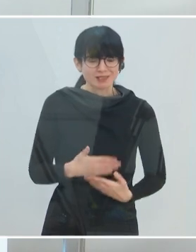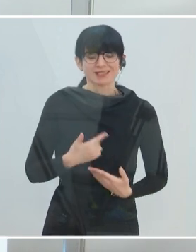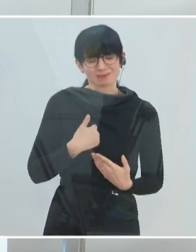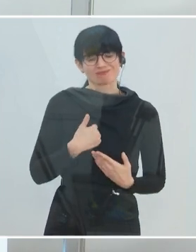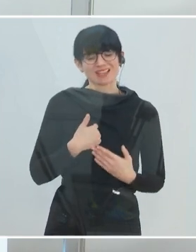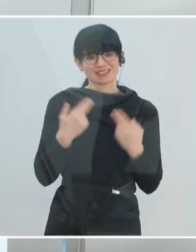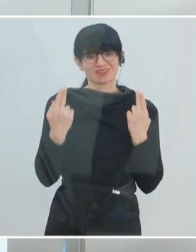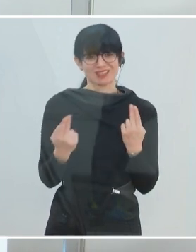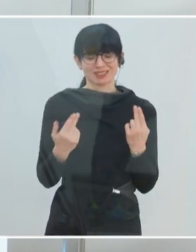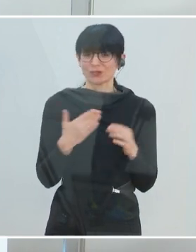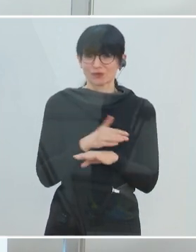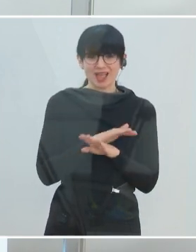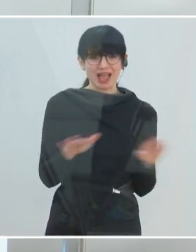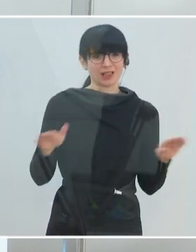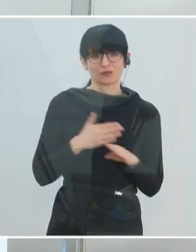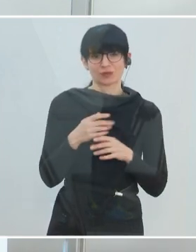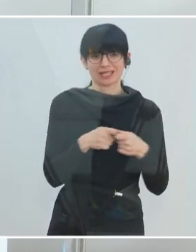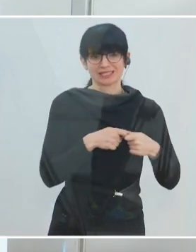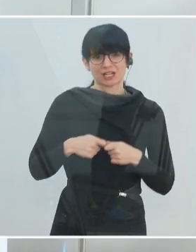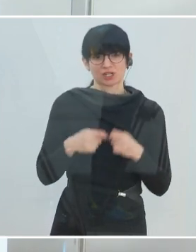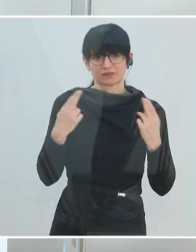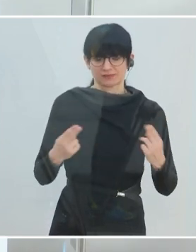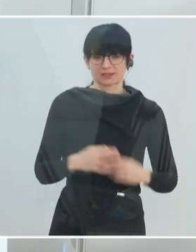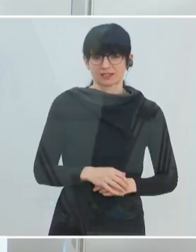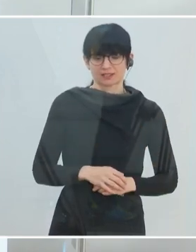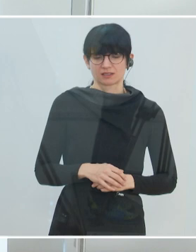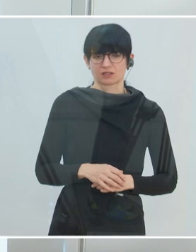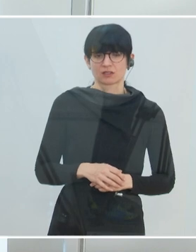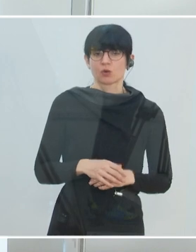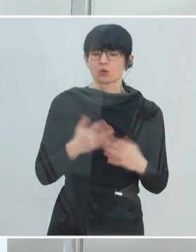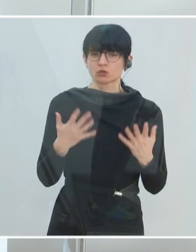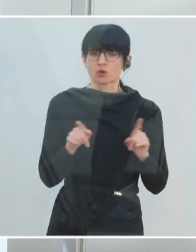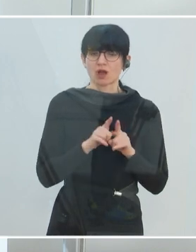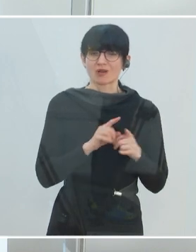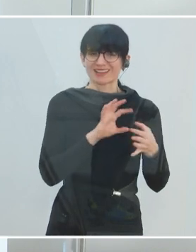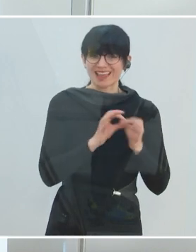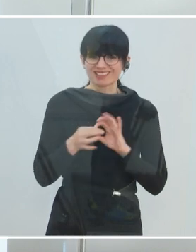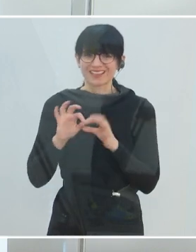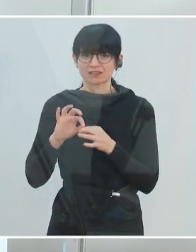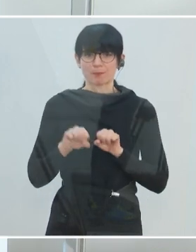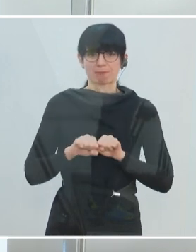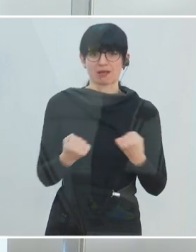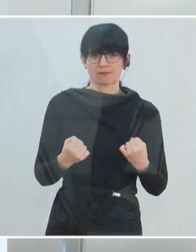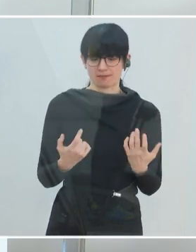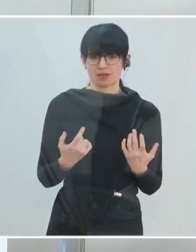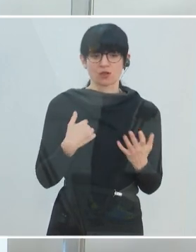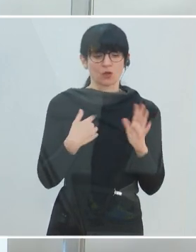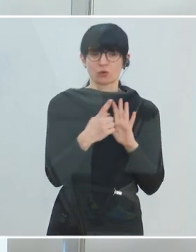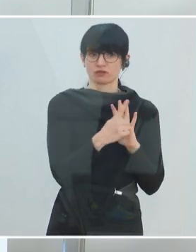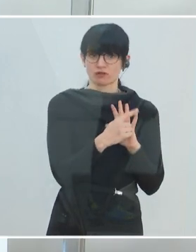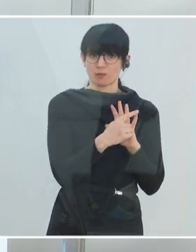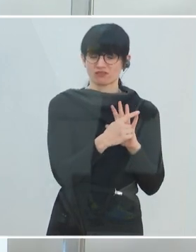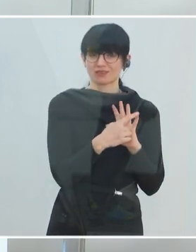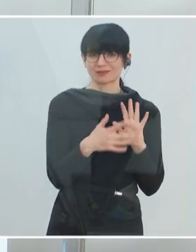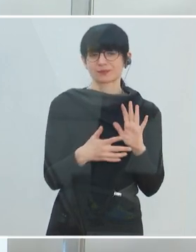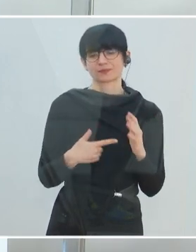Das ist für sie wichtig, das ist für die Gesellschaft wichtig und wir unterbrechen damit diesen Infektionszyklus. Und das fünfte sind